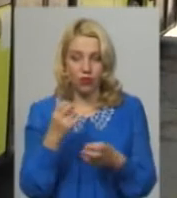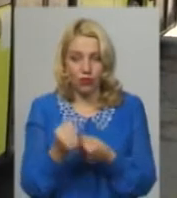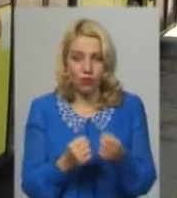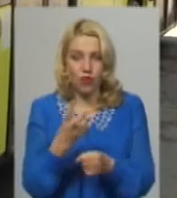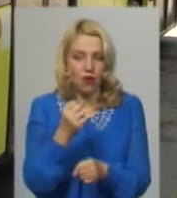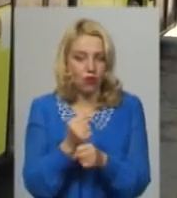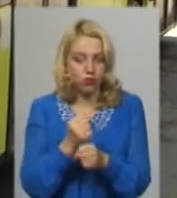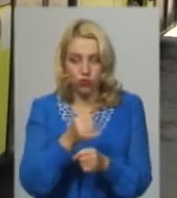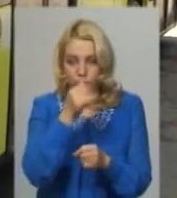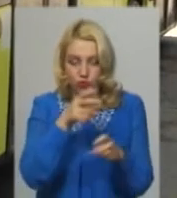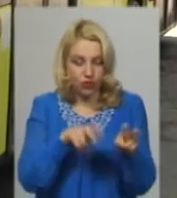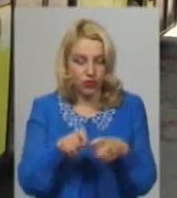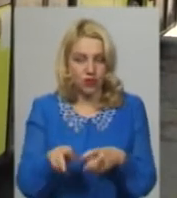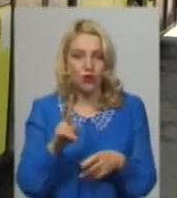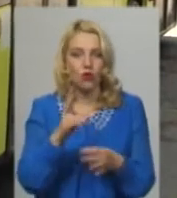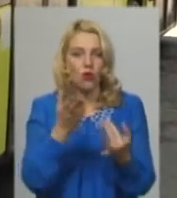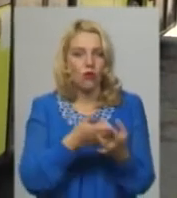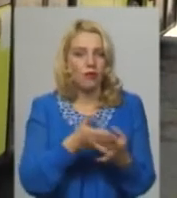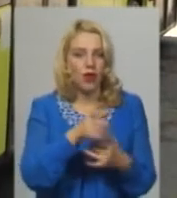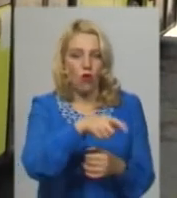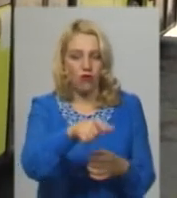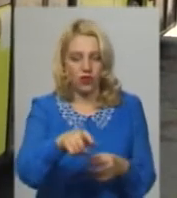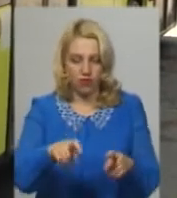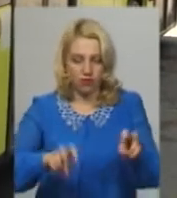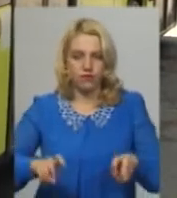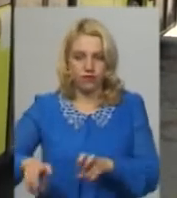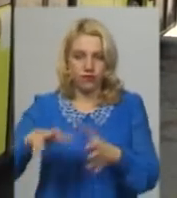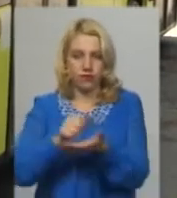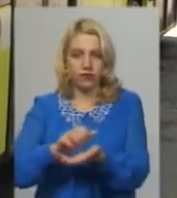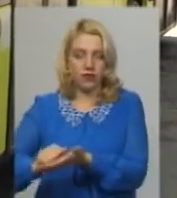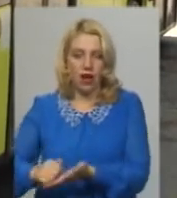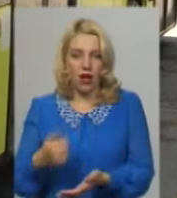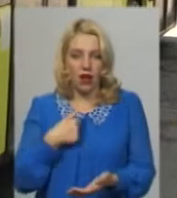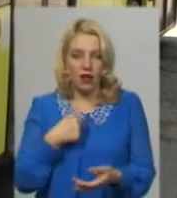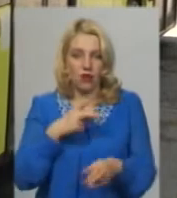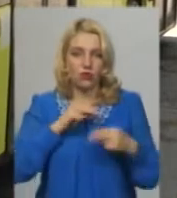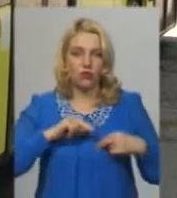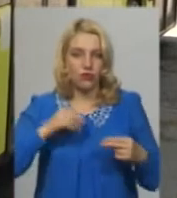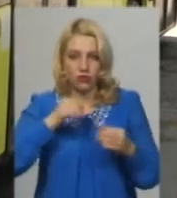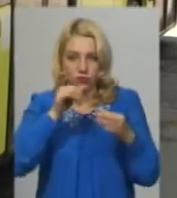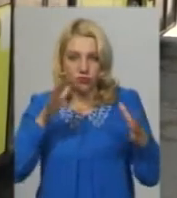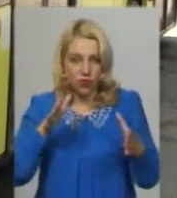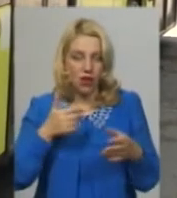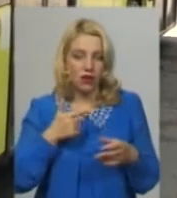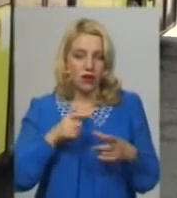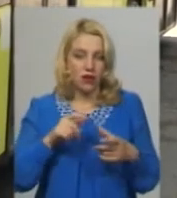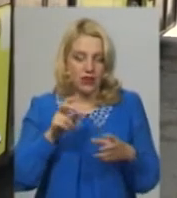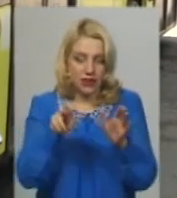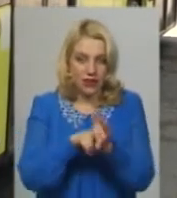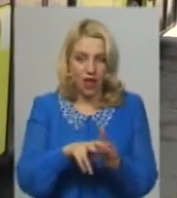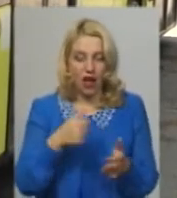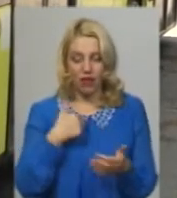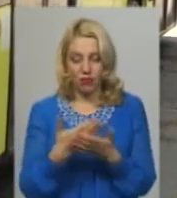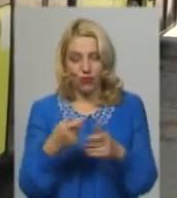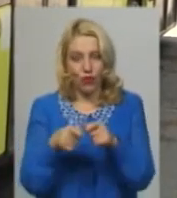багато місць зайня пільгова категорія населення. А коли ми починаємо просто просити